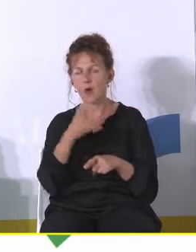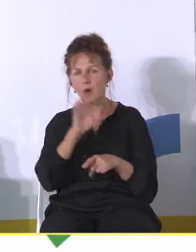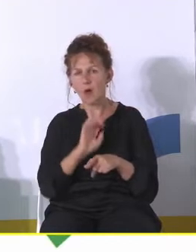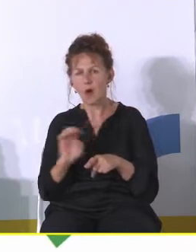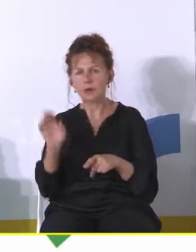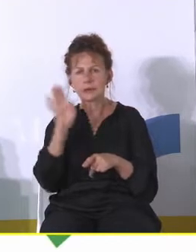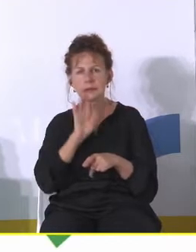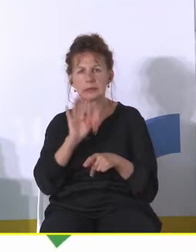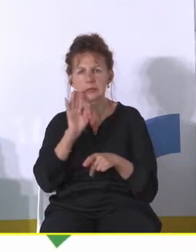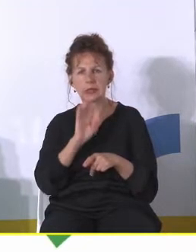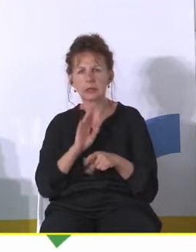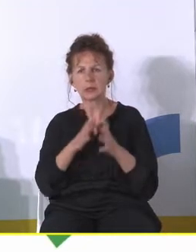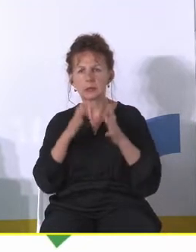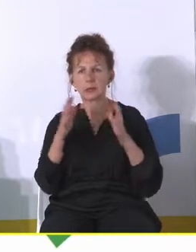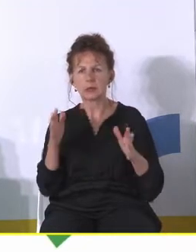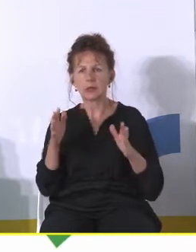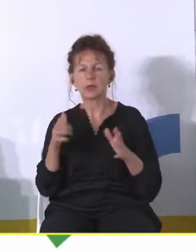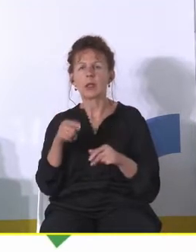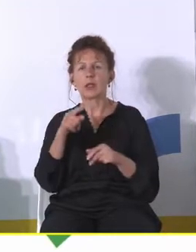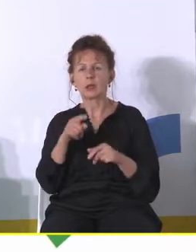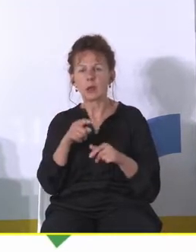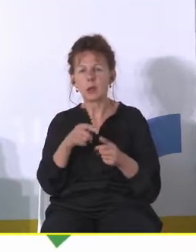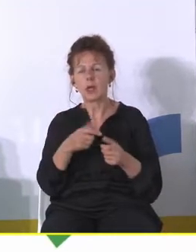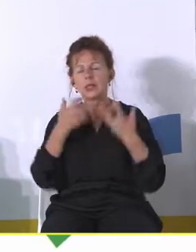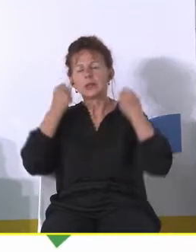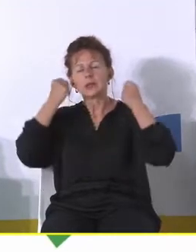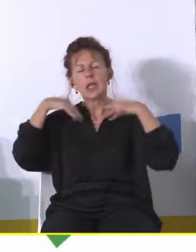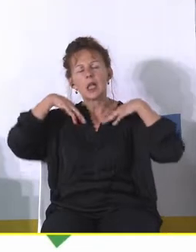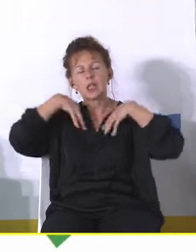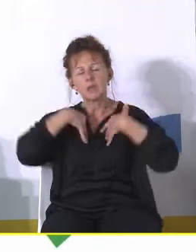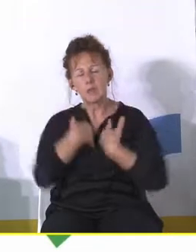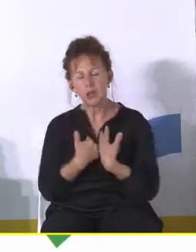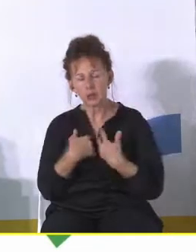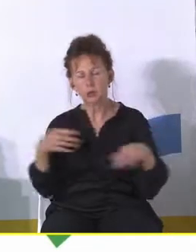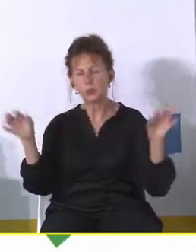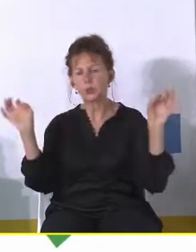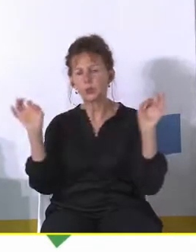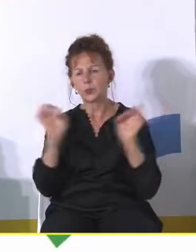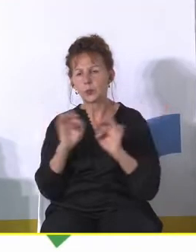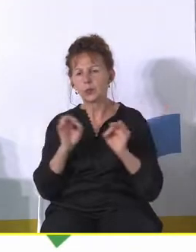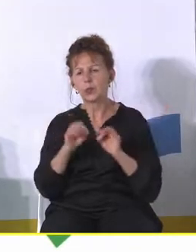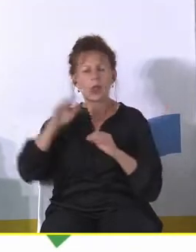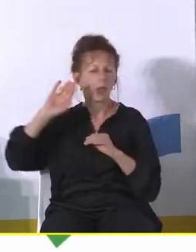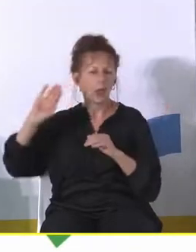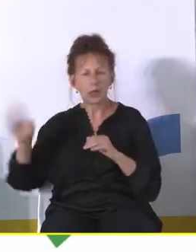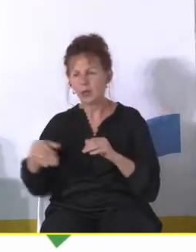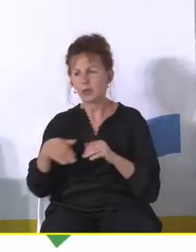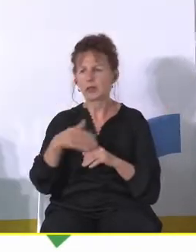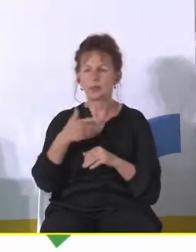obserwuję to szeroko że to przeciążenie rodziców doprowadziło do większego przyzwolenia na te